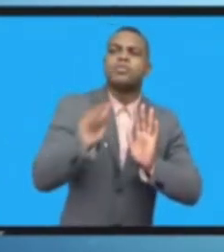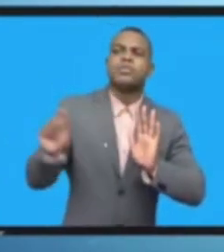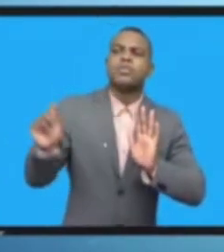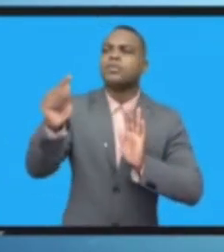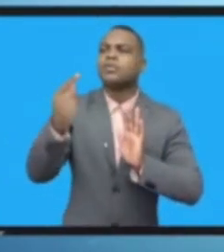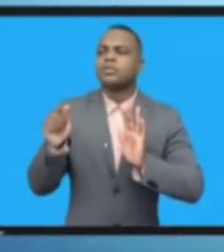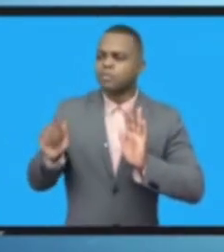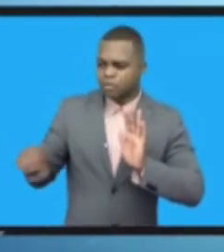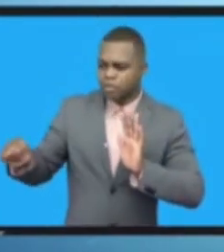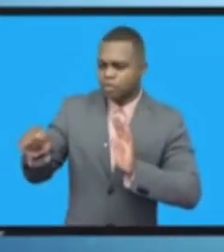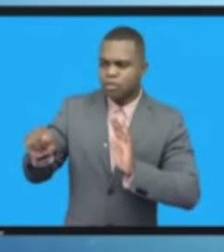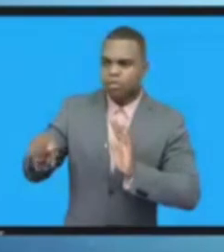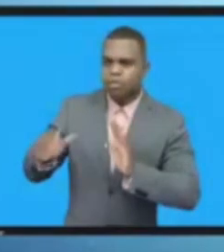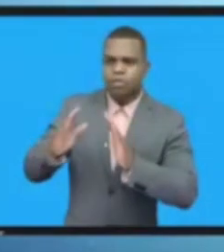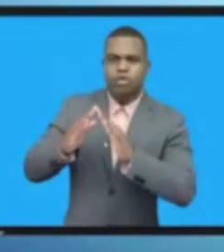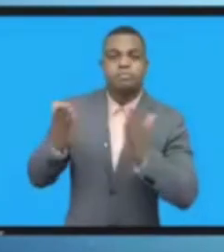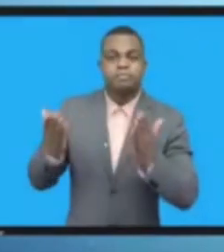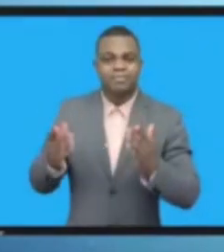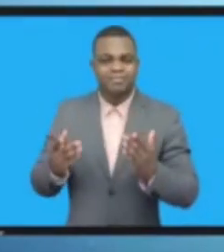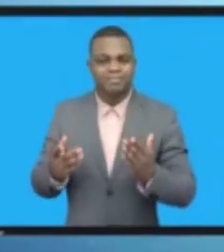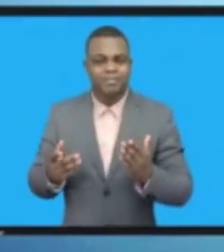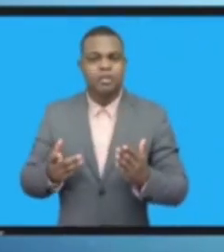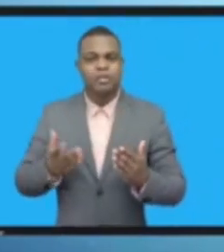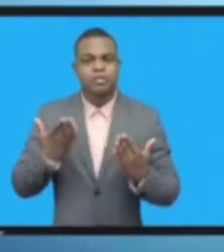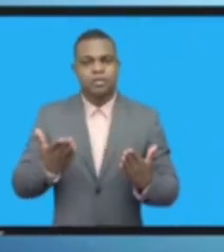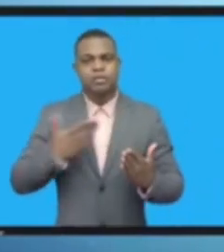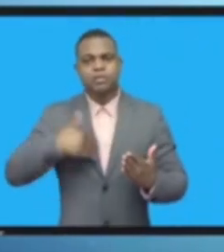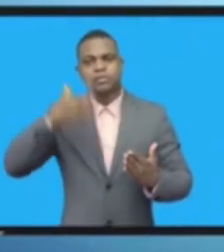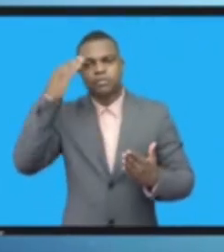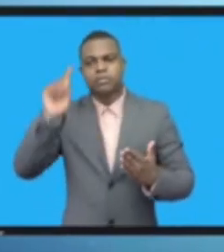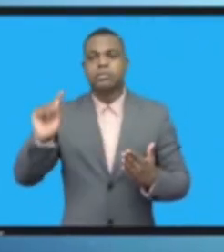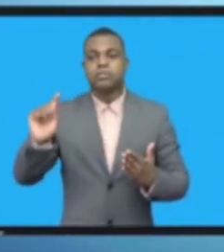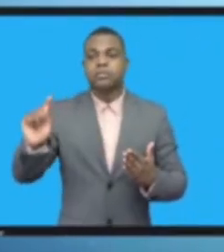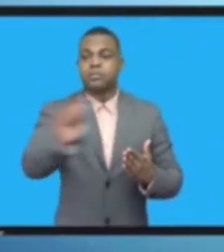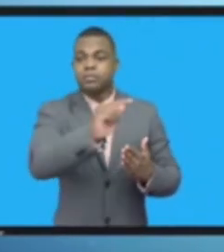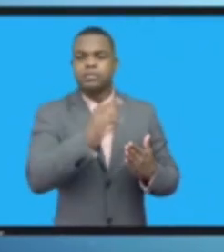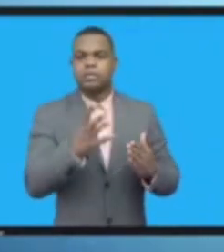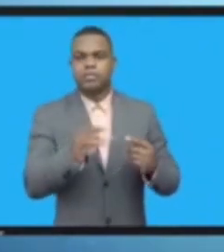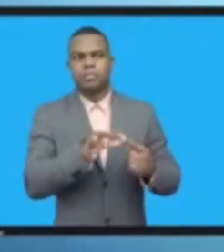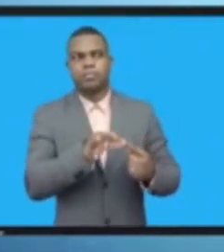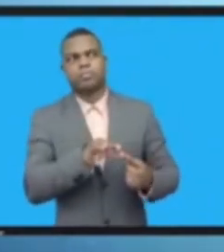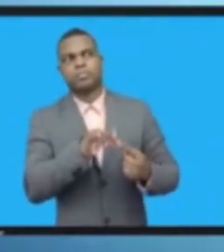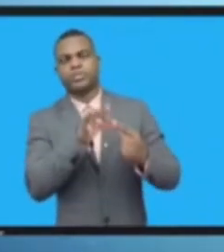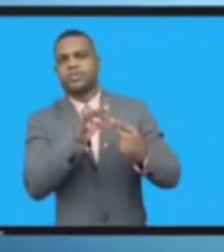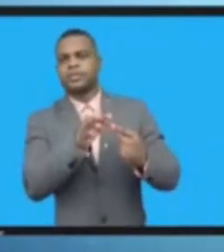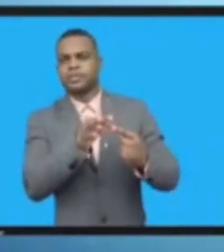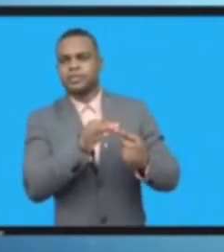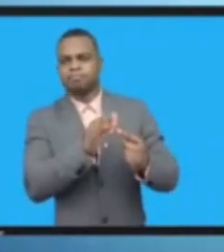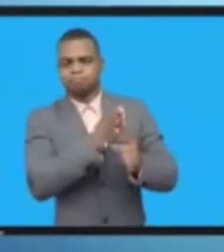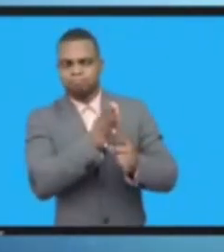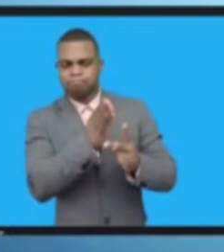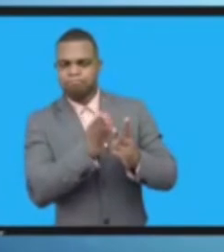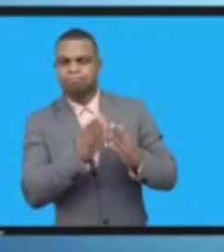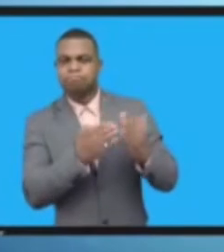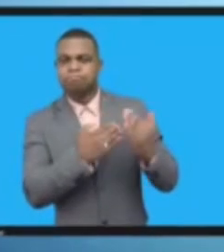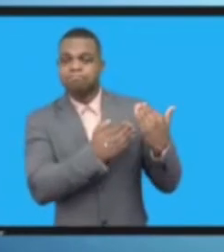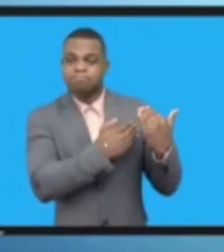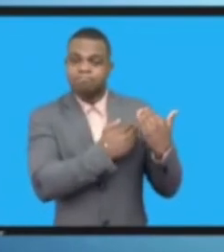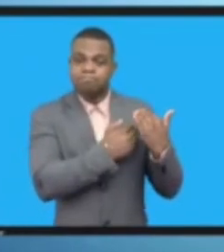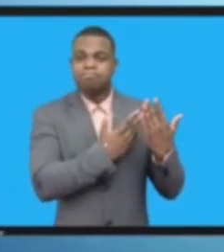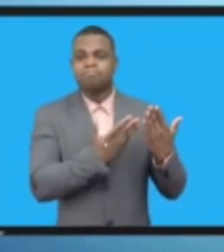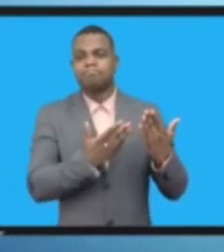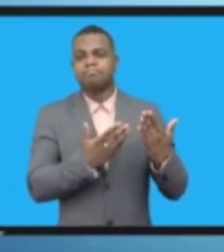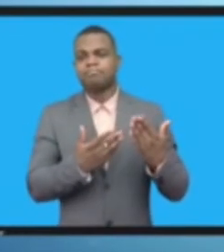أنه نحن ندرك الأولويات لثيما فيما يتعلق بالملكية